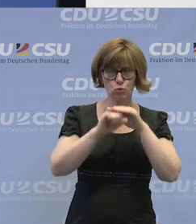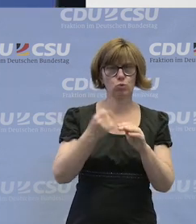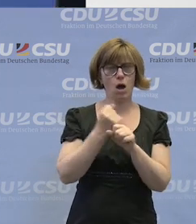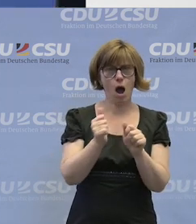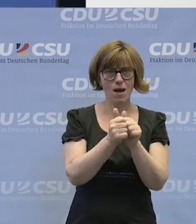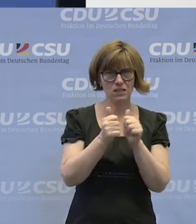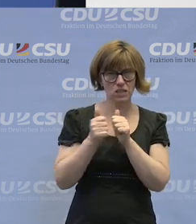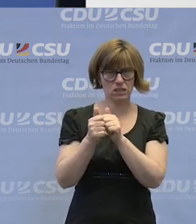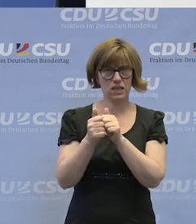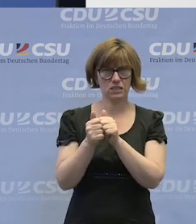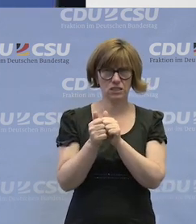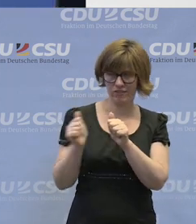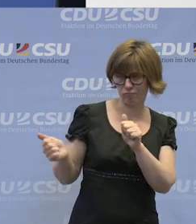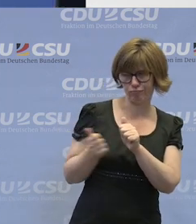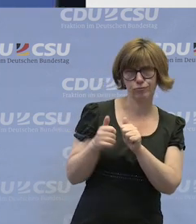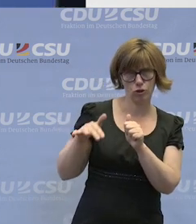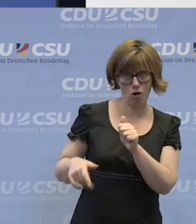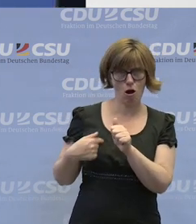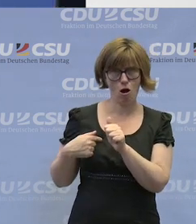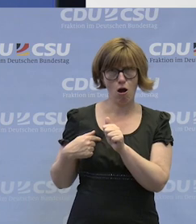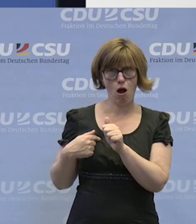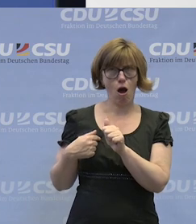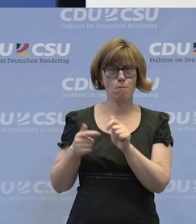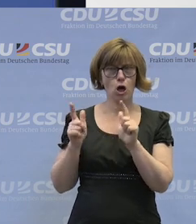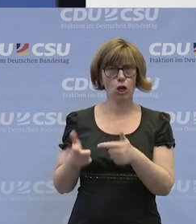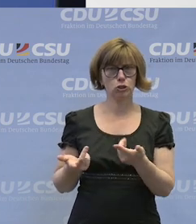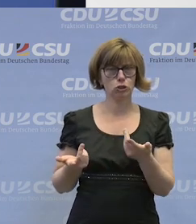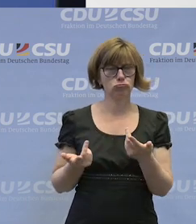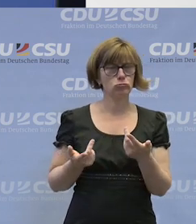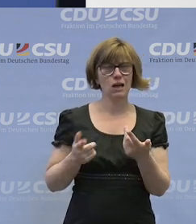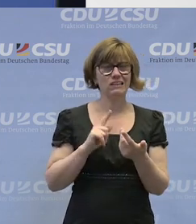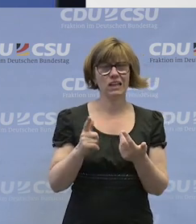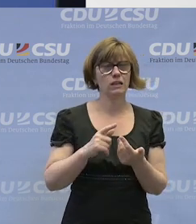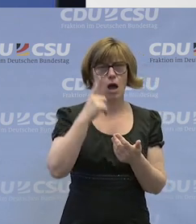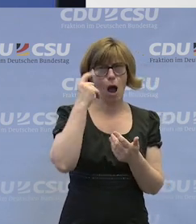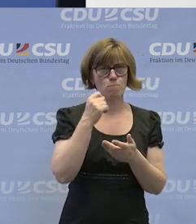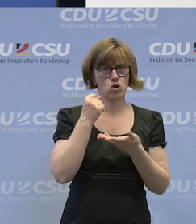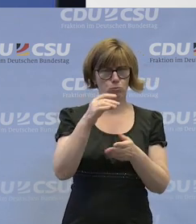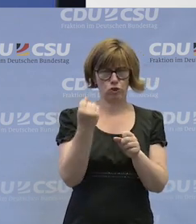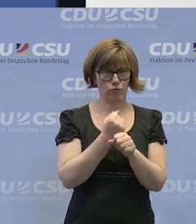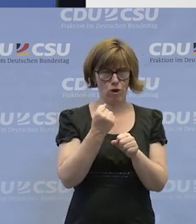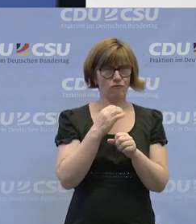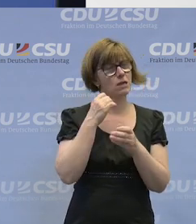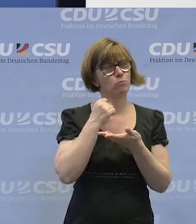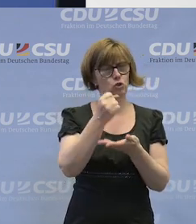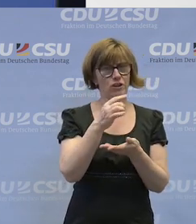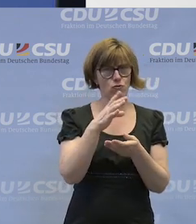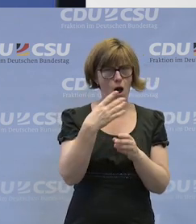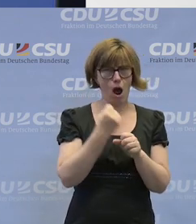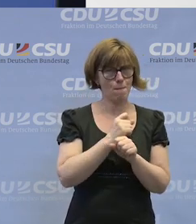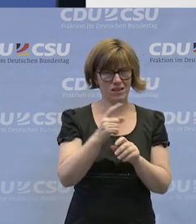Arbeitsassistenz, die mir zur Seite steht, aber ansonsten nicht das Hamburger Budget für Arbeit oder das Budget für Arbeit.